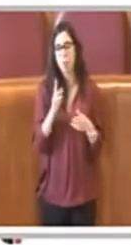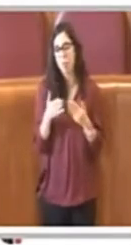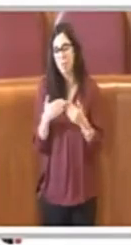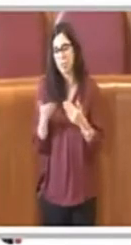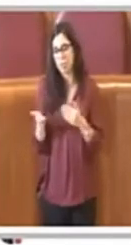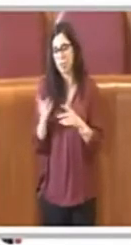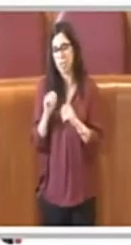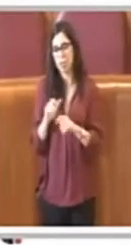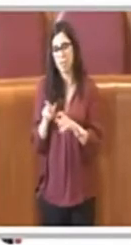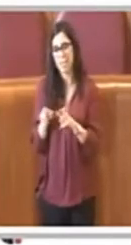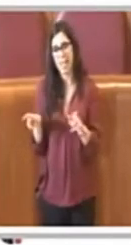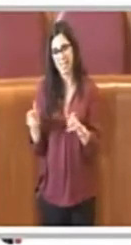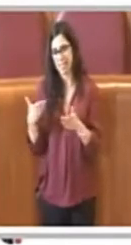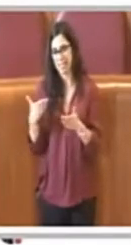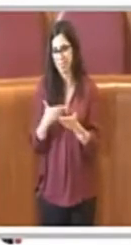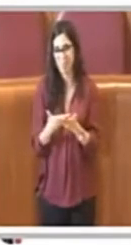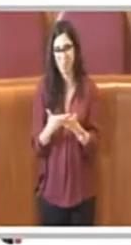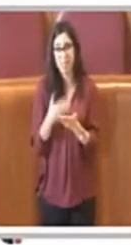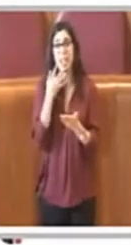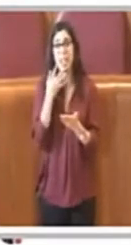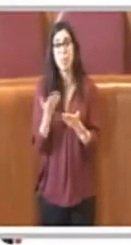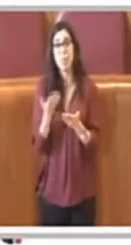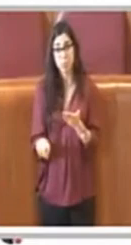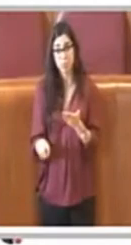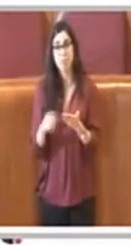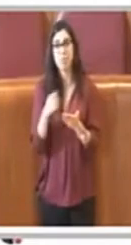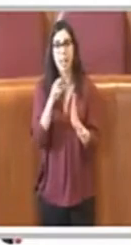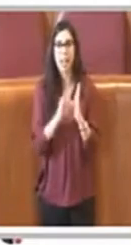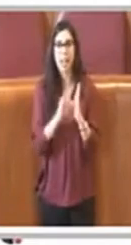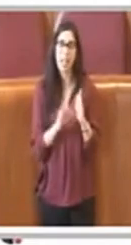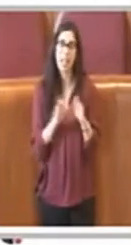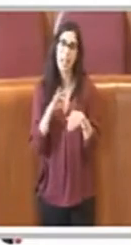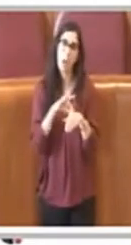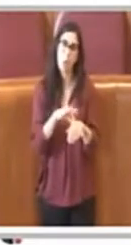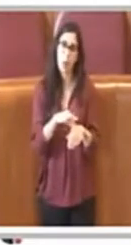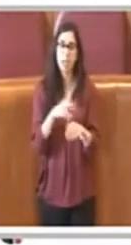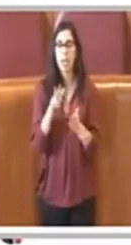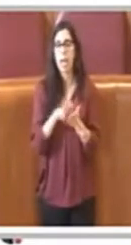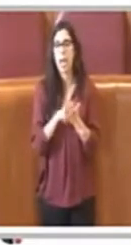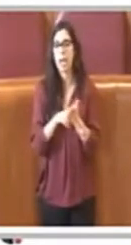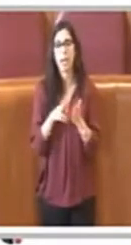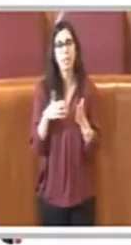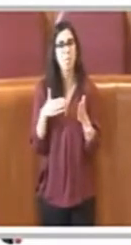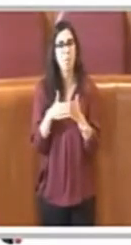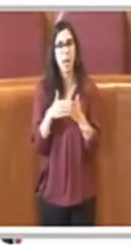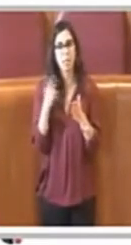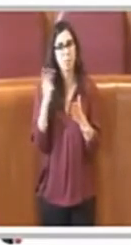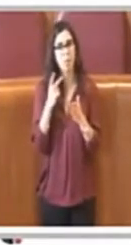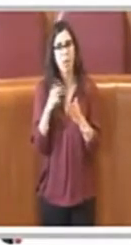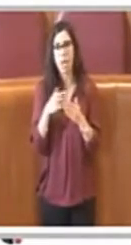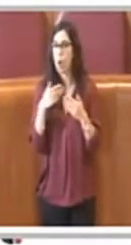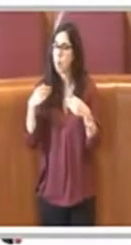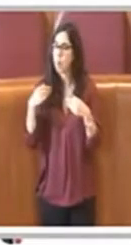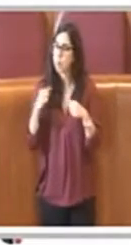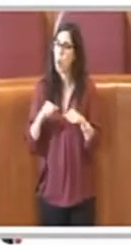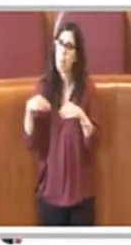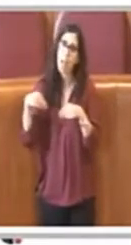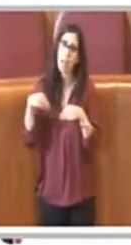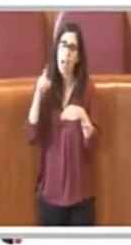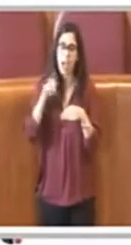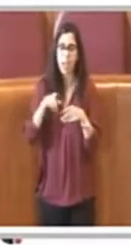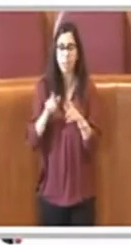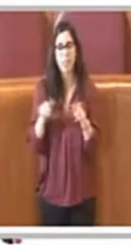cittadini, per questo noi garantiamo in queste linee guida la massima partecipazione, appunto aprendo anche a singoli